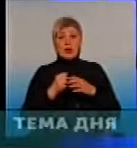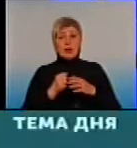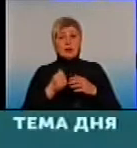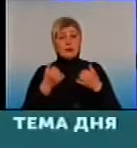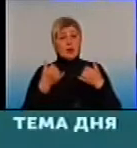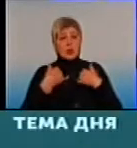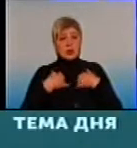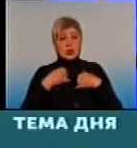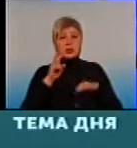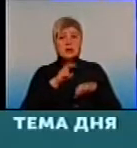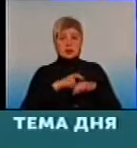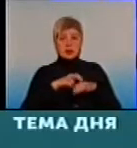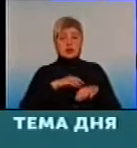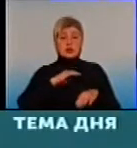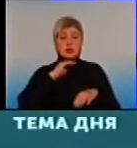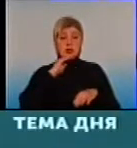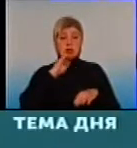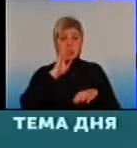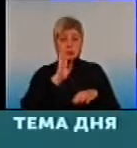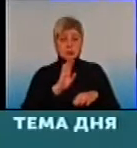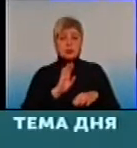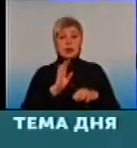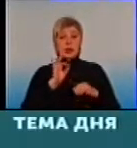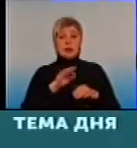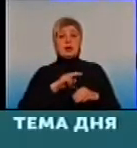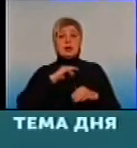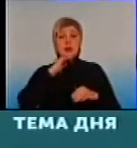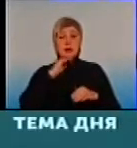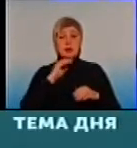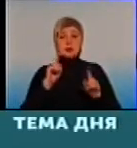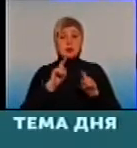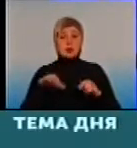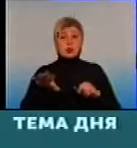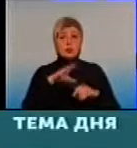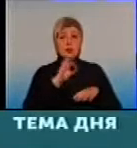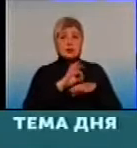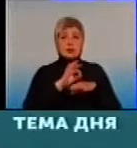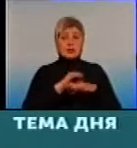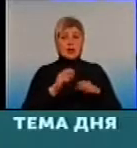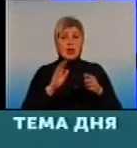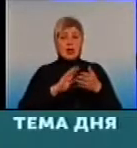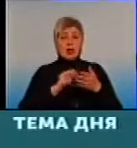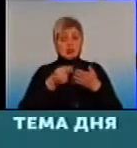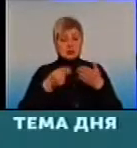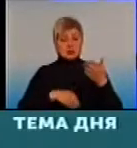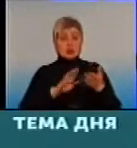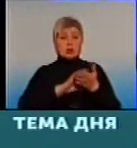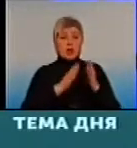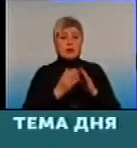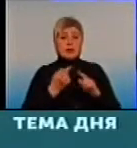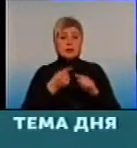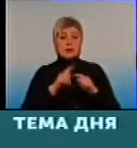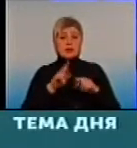врачей достаточно, і достаточно для того, щоб всі пацієнти заключили договори з цими докторами.